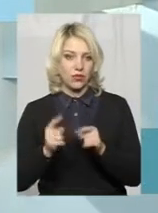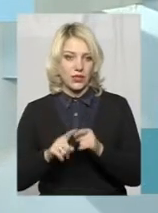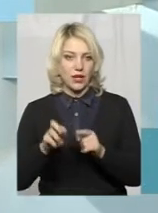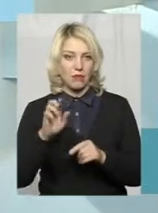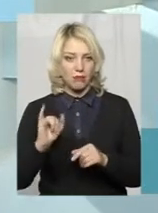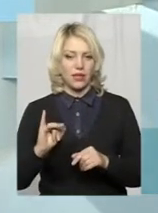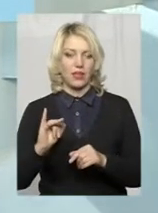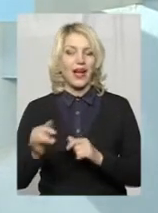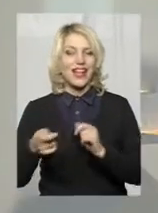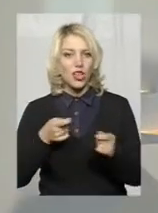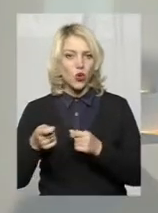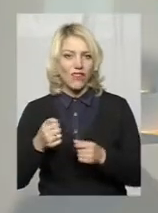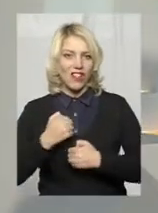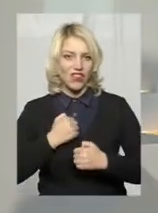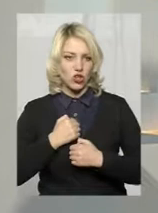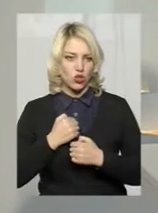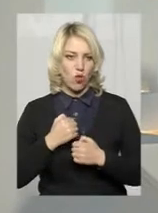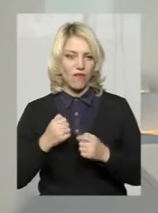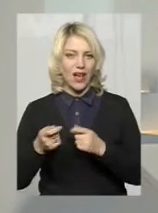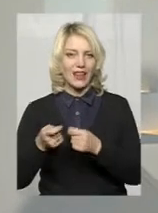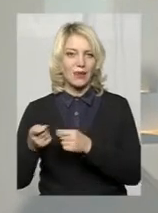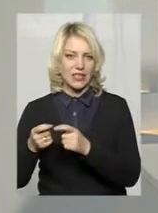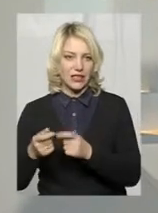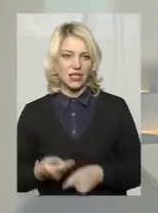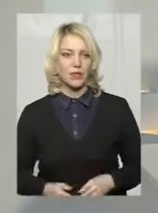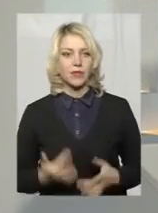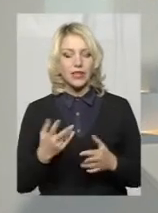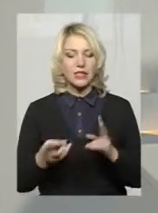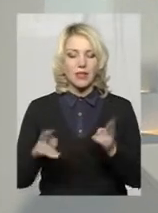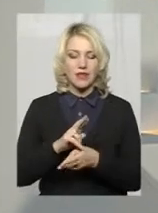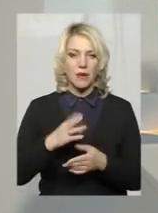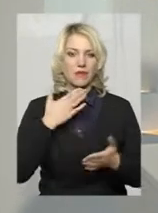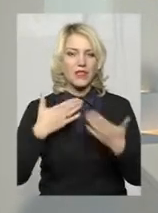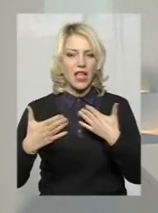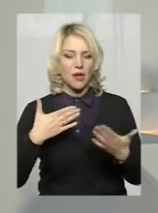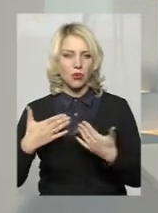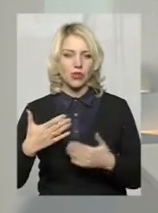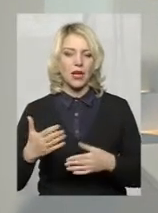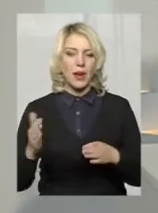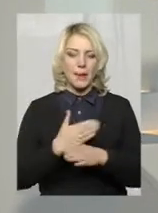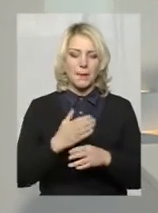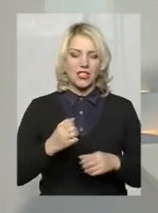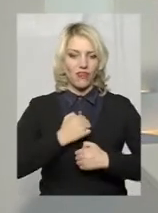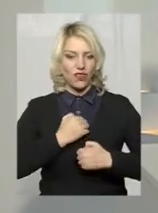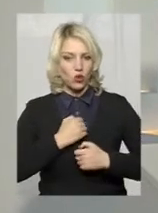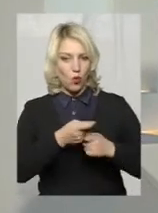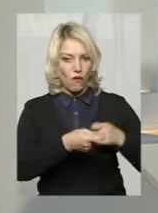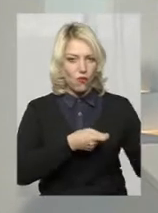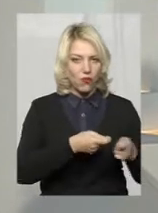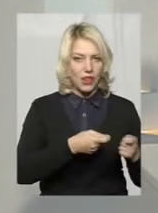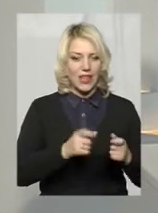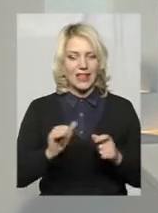якраз ця рада. Наскільки змінюється порядок взаємодії між органами влади, військовими інституціями, приватними і